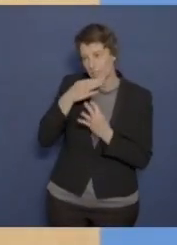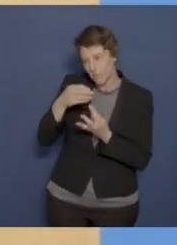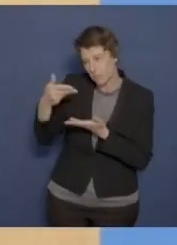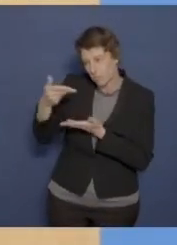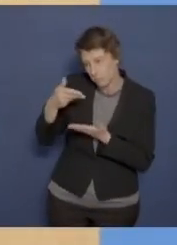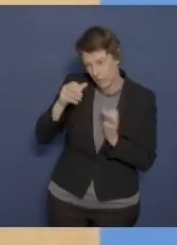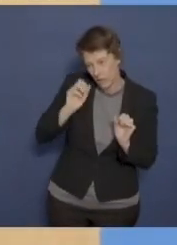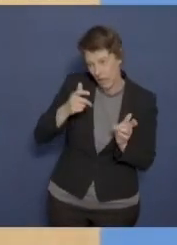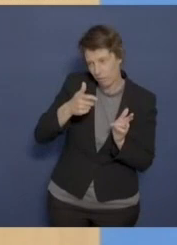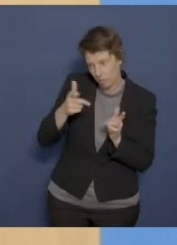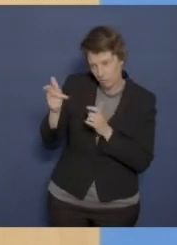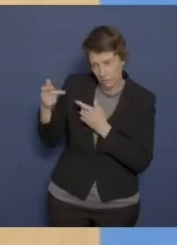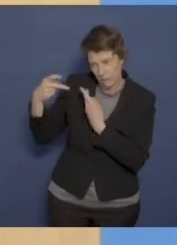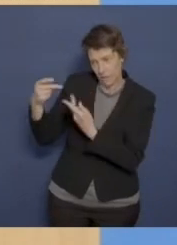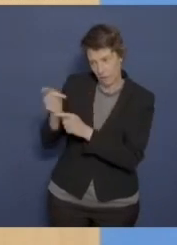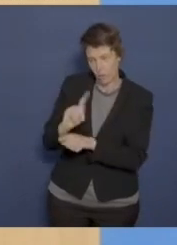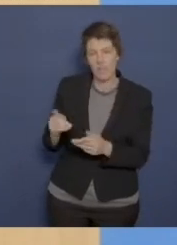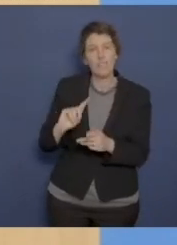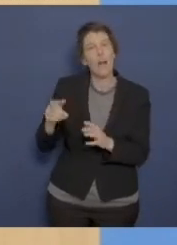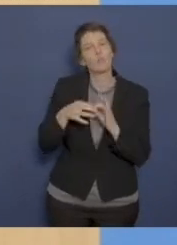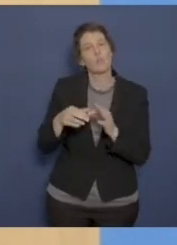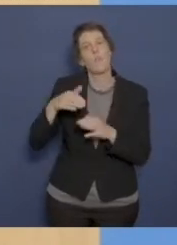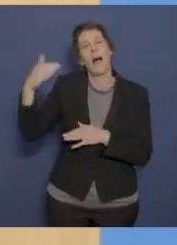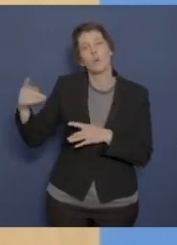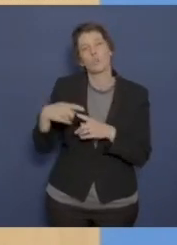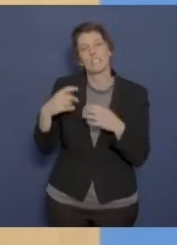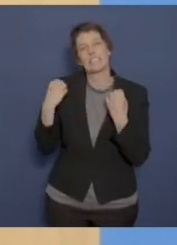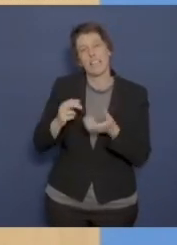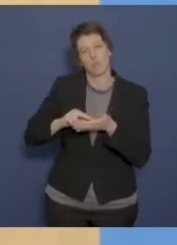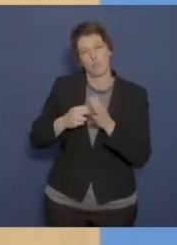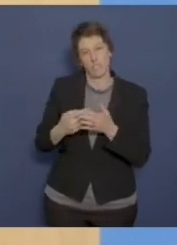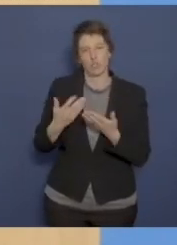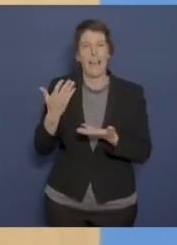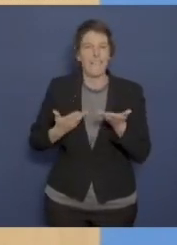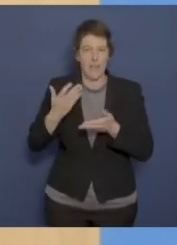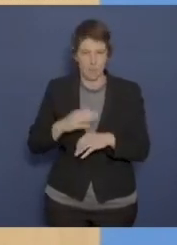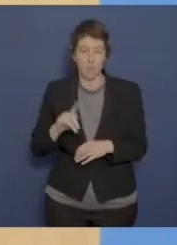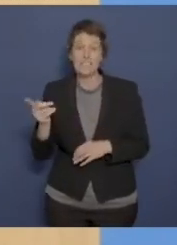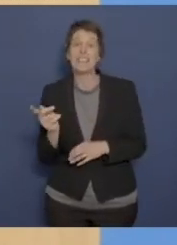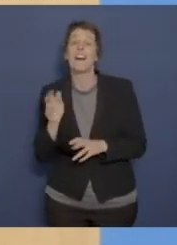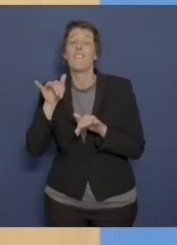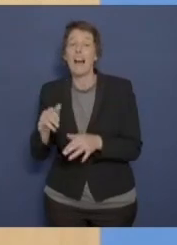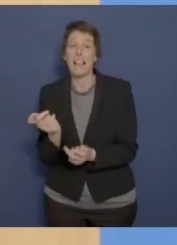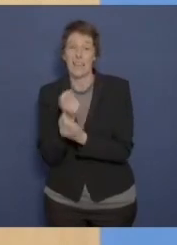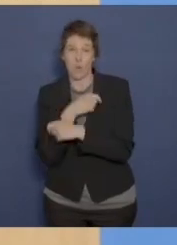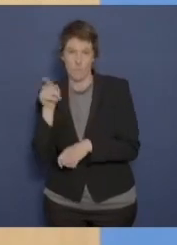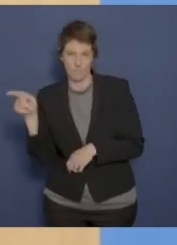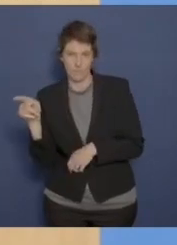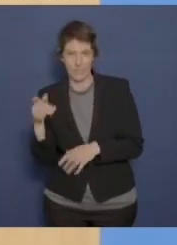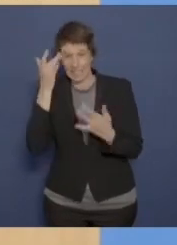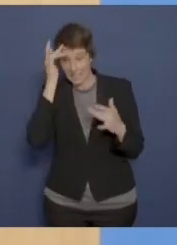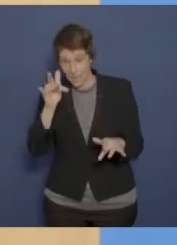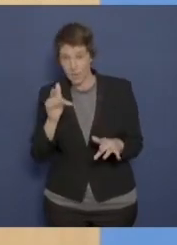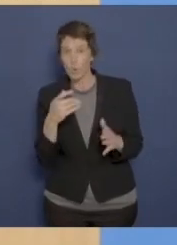bei der Entscheidung für außen und sicherheitspolitische Erwiegung. Und zum Teil im Fall Ägypten. Die Genehmigung, der